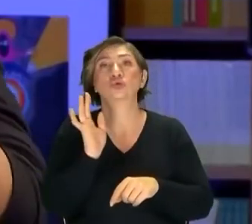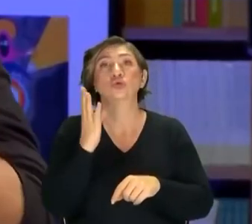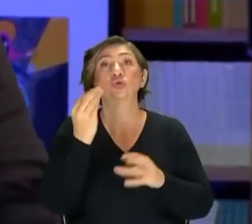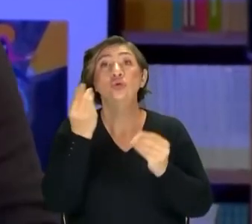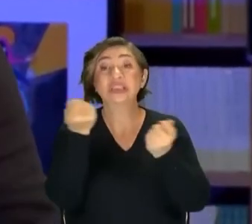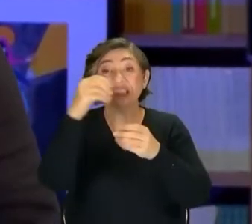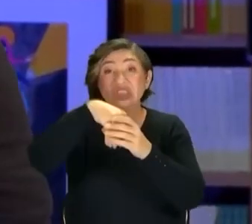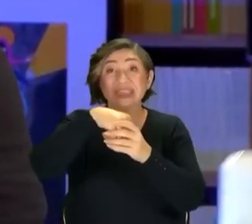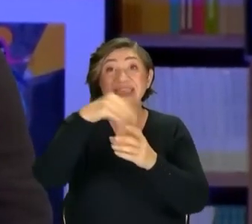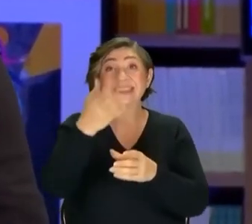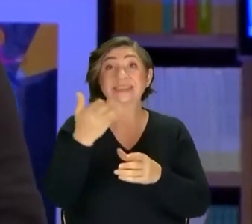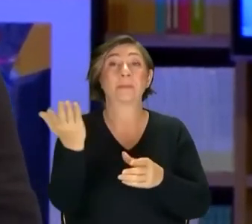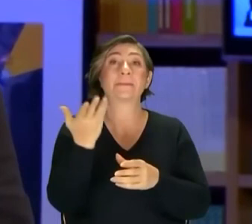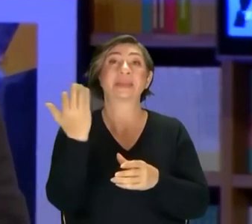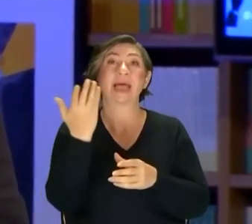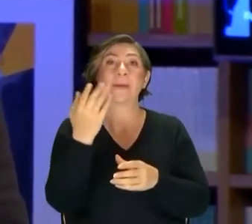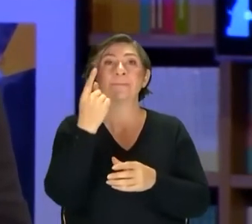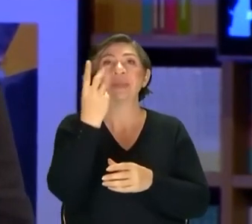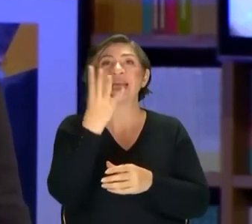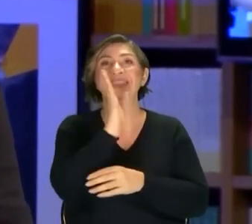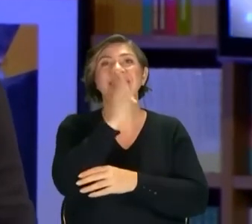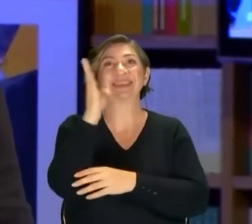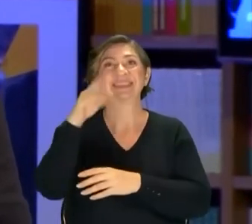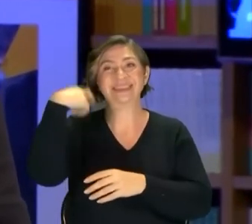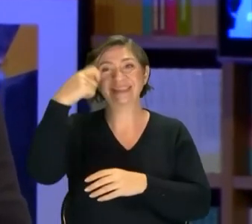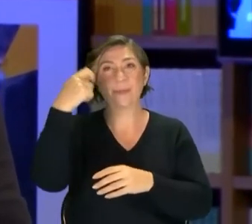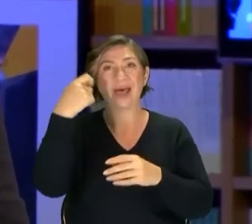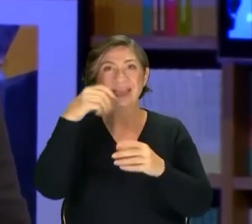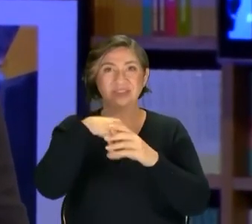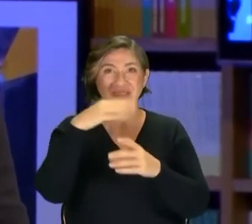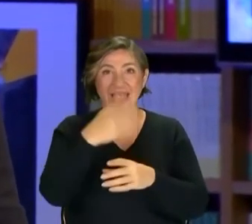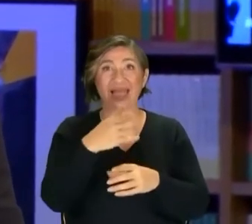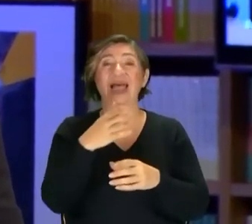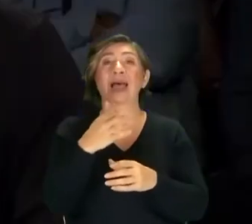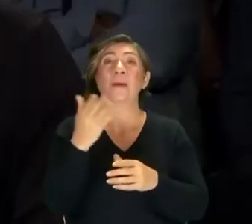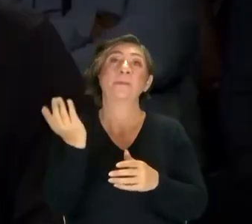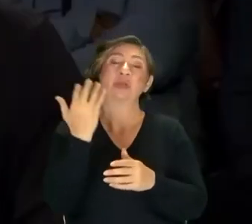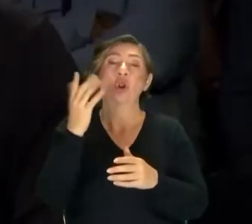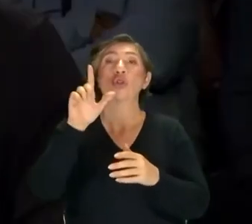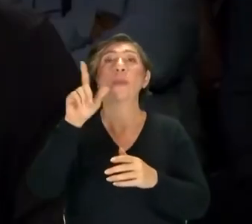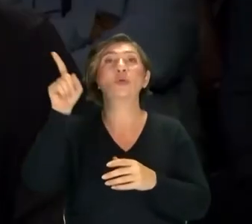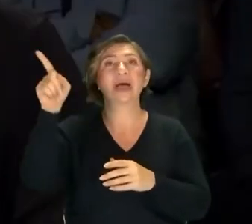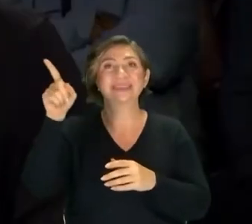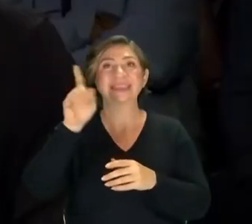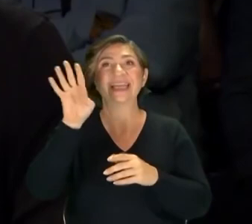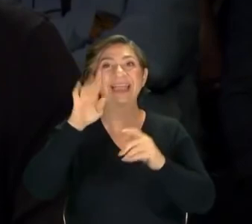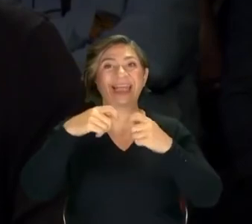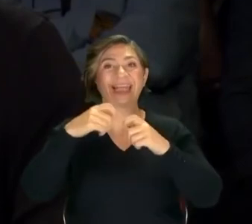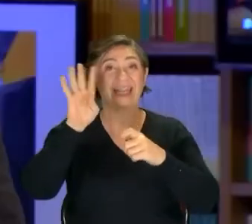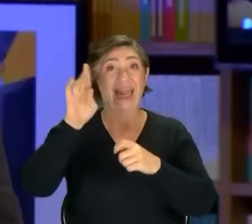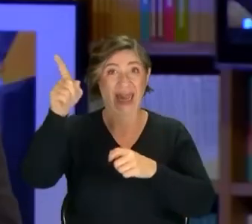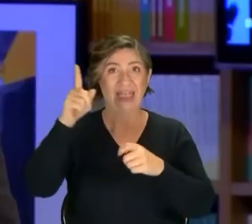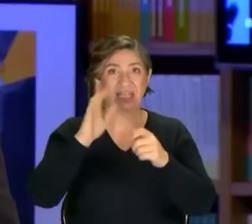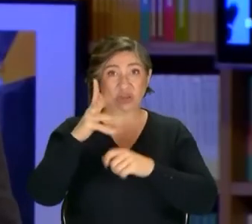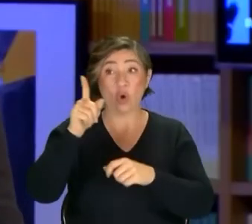Çünkü çok işin içindesin. Mesela birkaç seyahatimiz oldu. Sinema filmi çekiminde de boğuldu. Sinema filmi çekimi mesela Yüleburgaz'da işte Kırklar Elinde geçiyor.